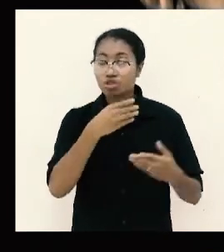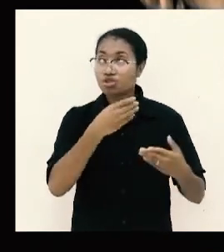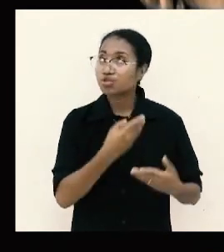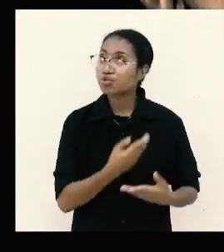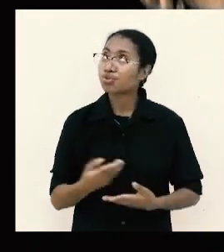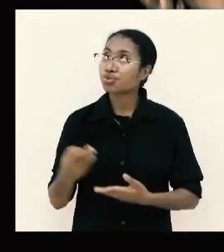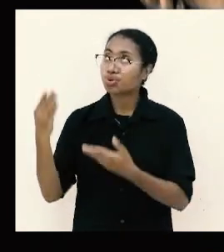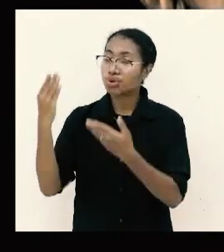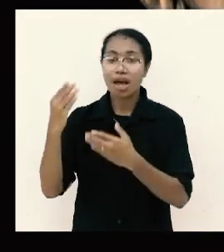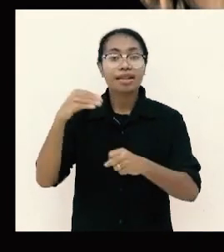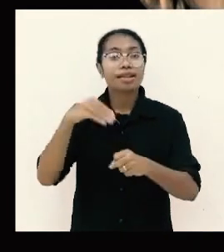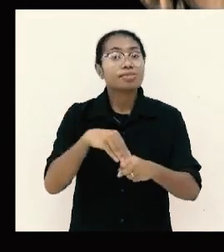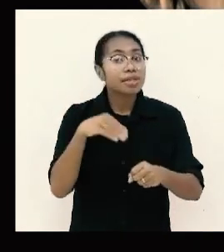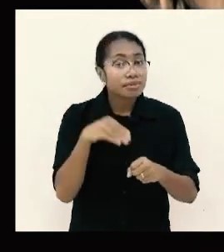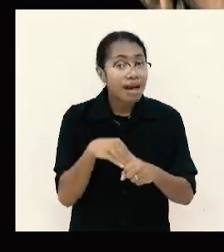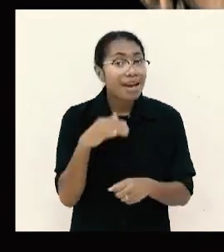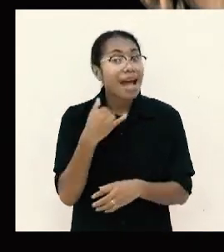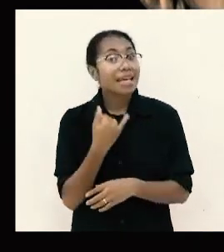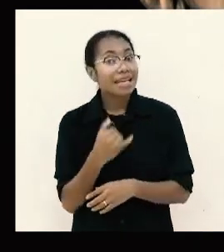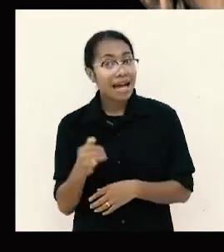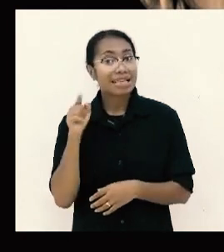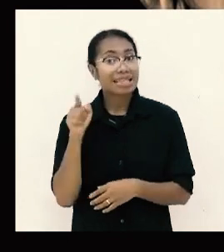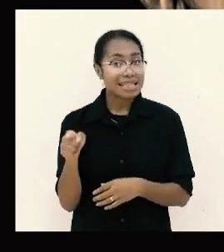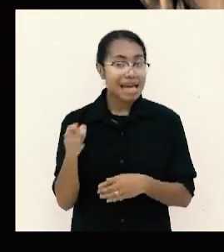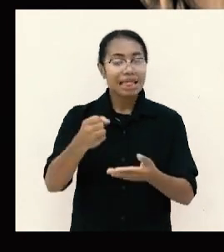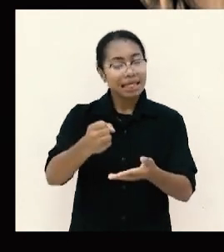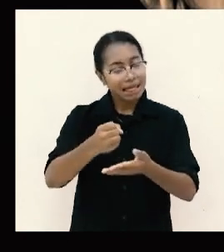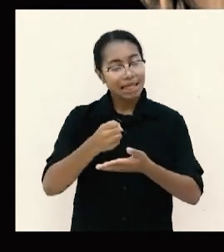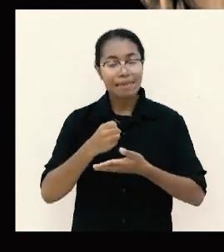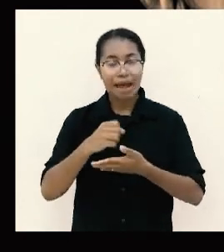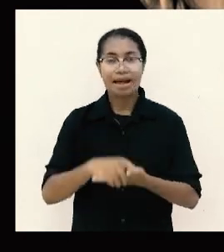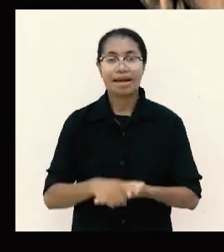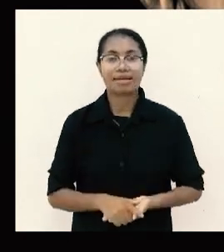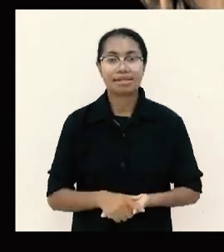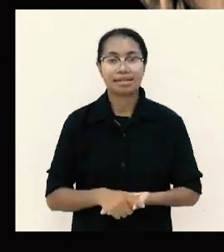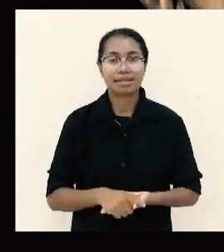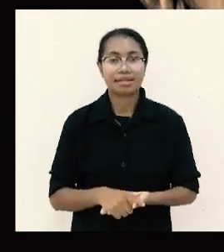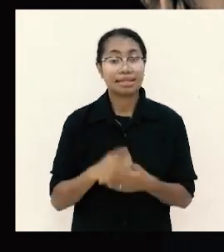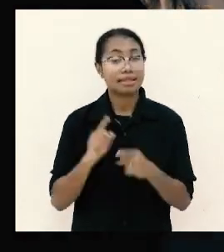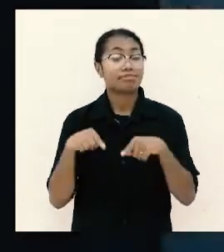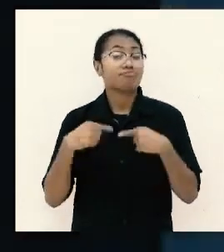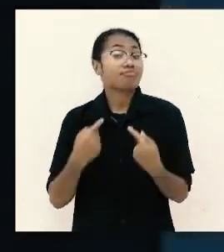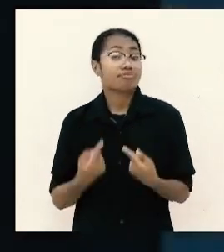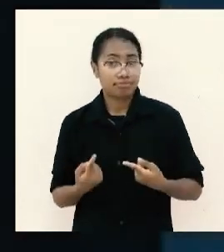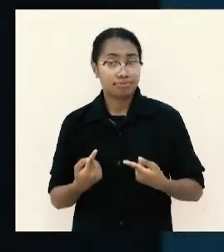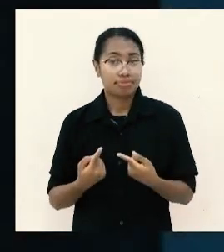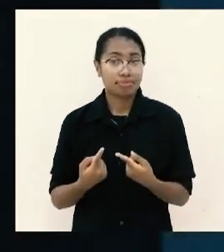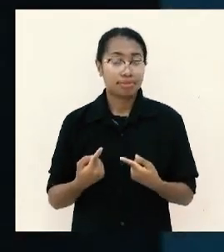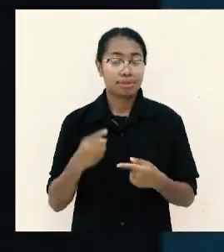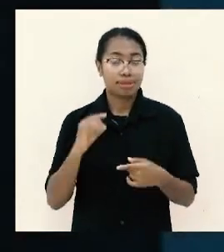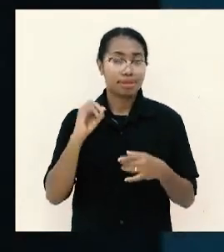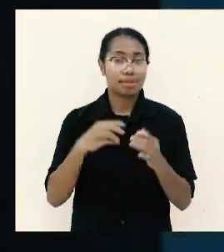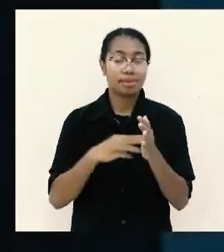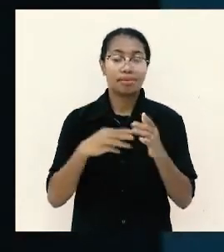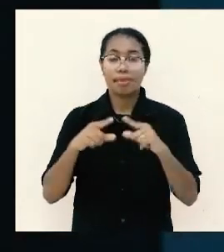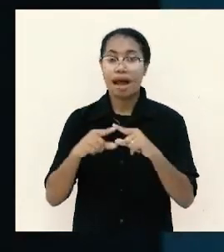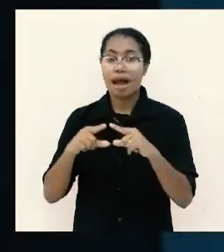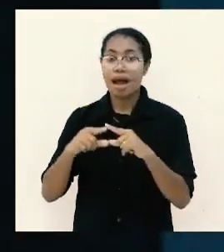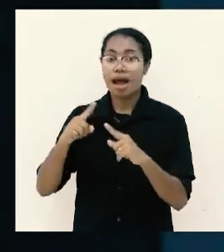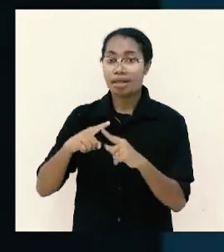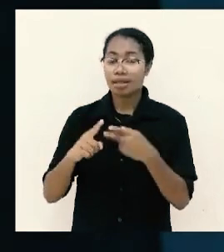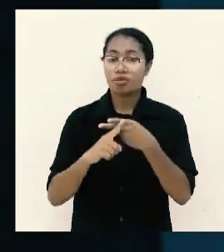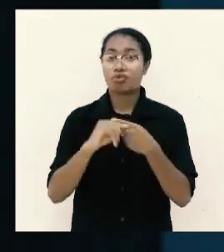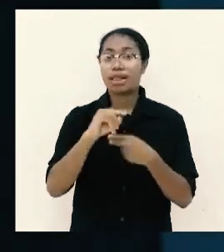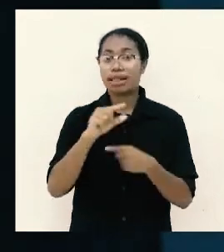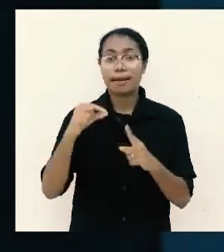persembahan yang dia terima jadi saudara jamaat Filipi beri persembahan